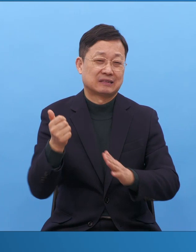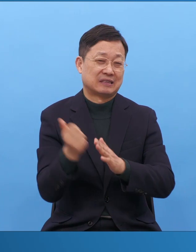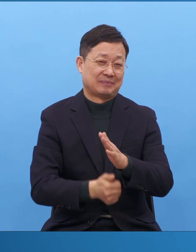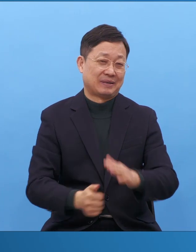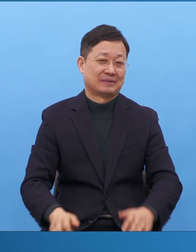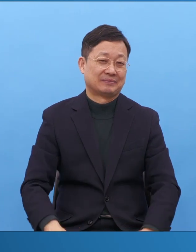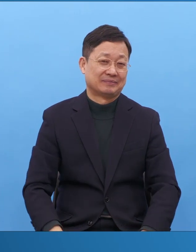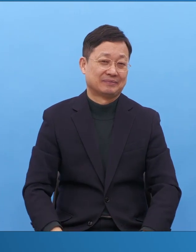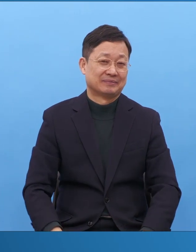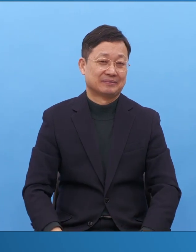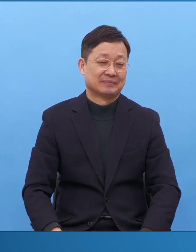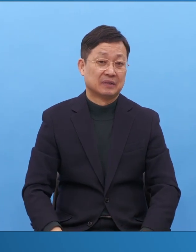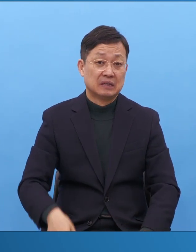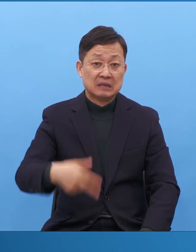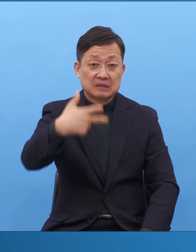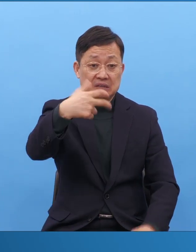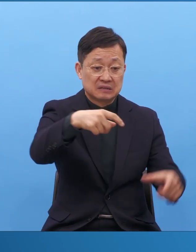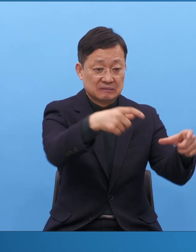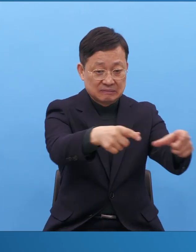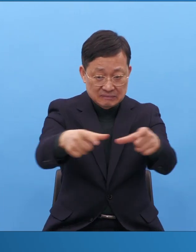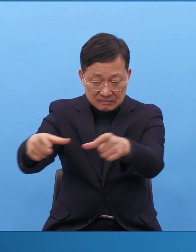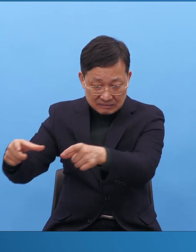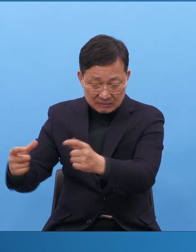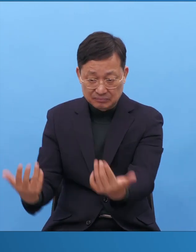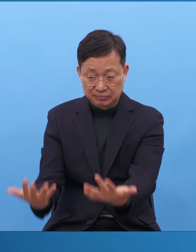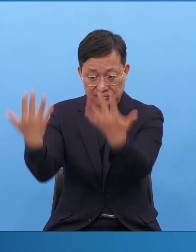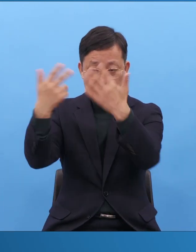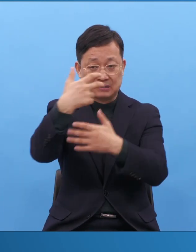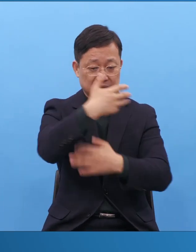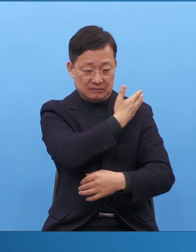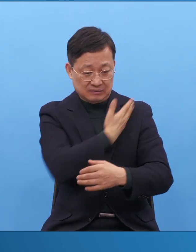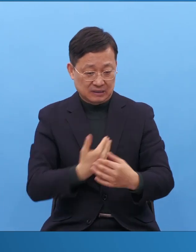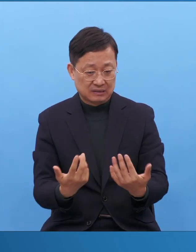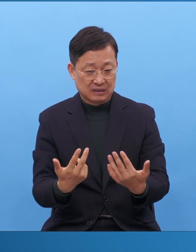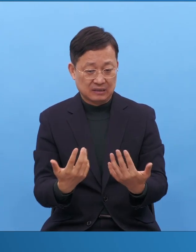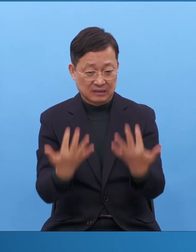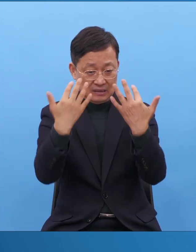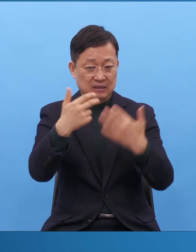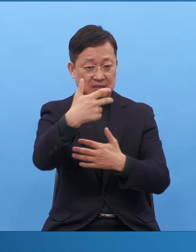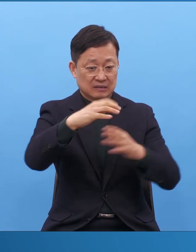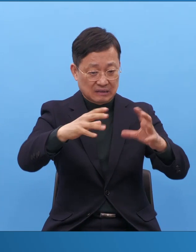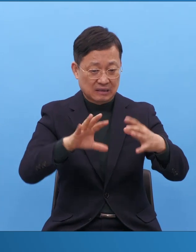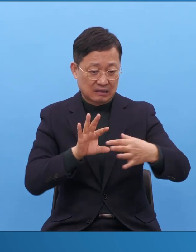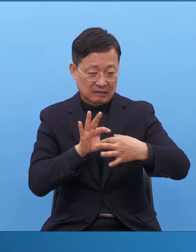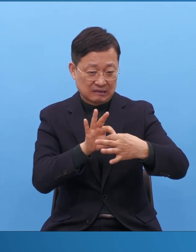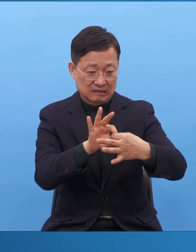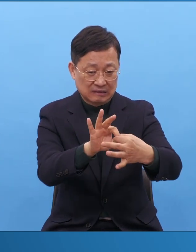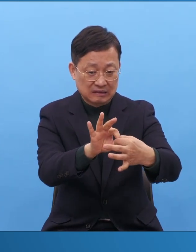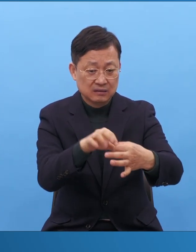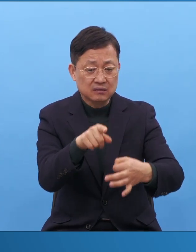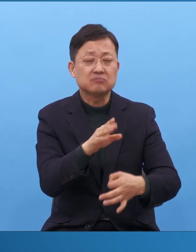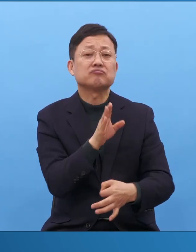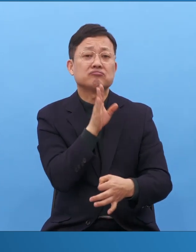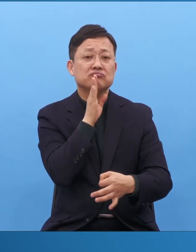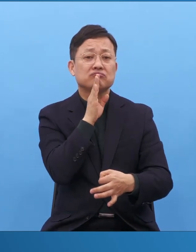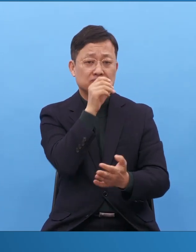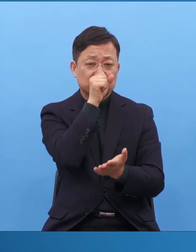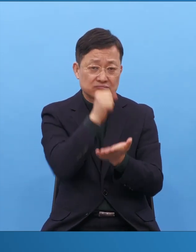그리고 70 지역을 살리고 제자리에 나서 70 나라로 연결되어 가는 게 정상이에요. 네. 네.